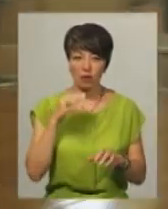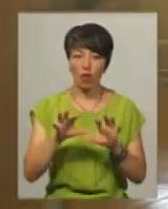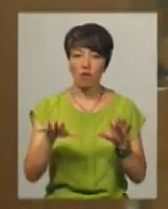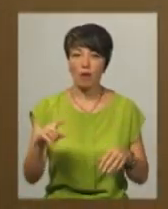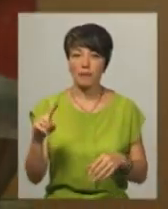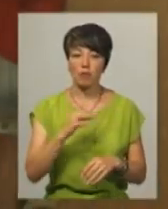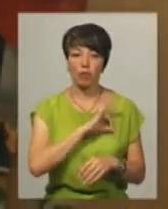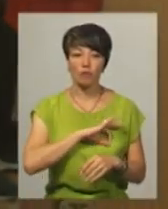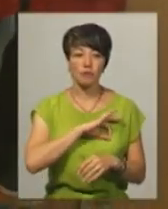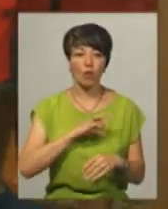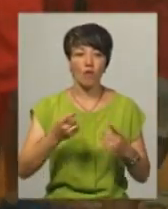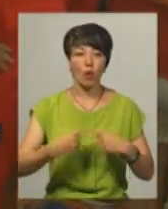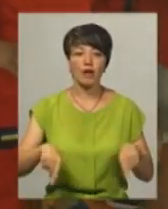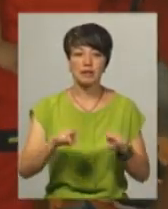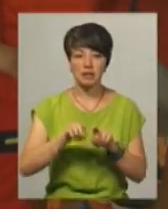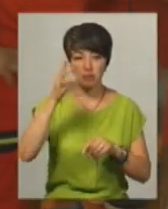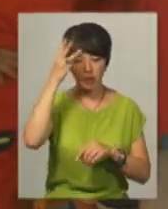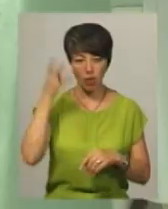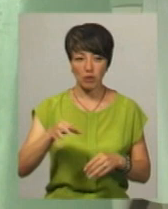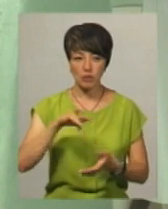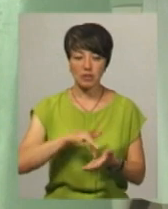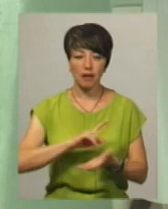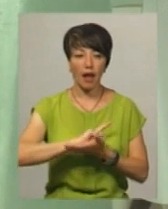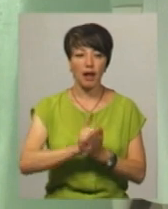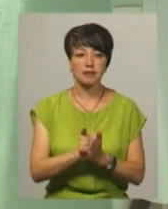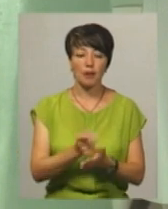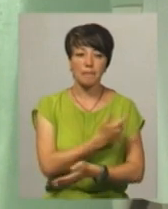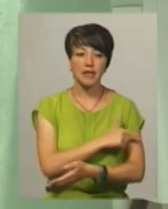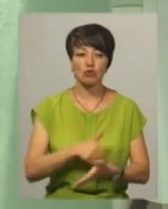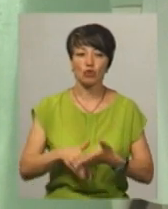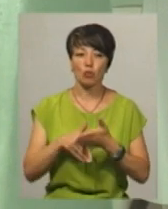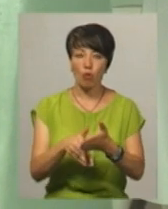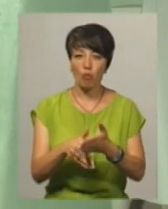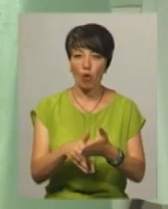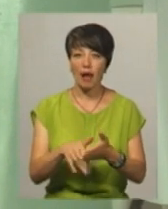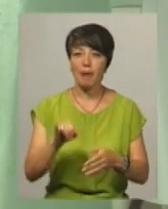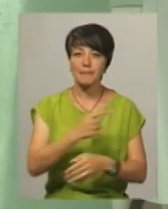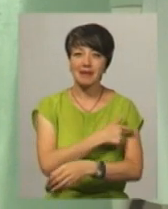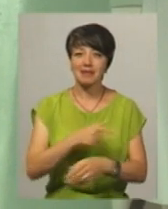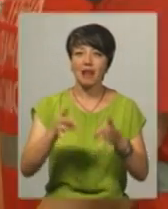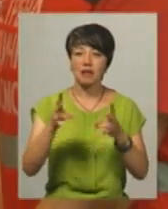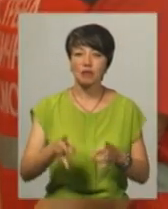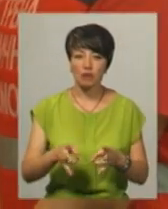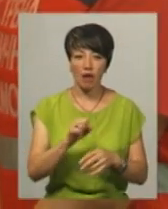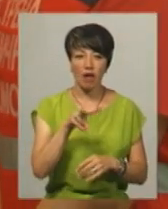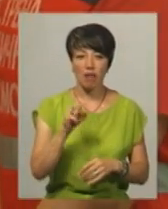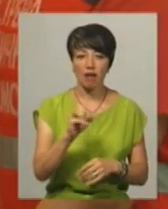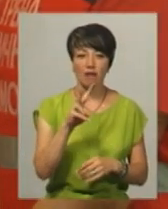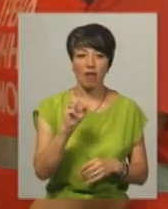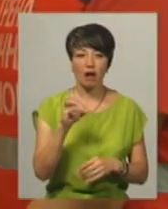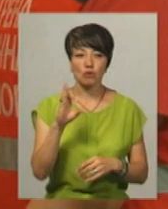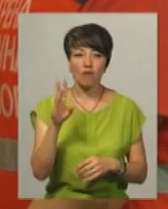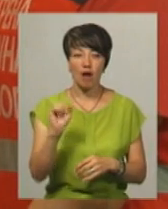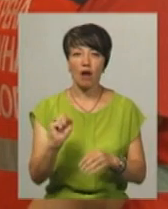первинної профспілкової організації Хмельницького обласного центру екстреної медичної допомоги та медицини катастроф Алла Власова розповіла,